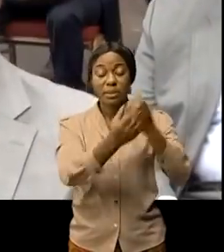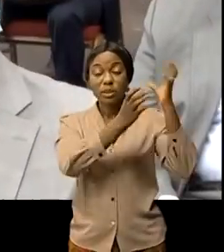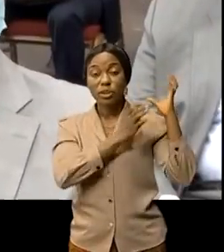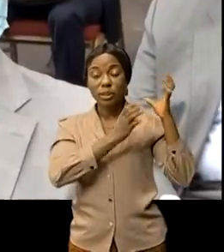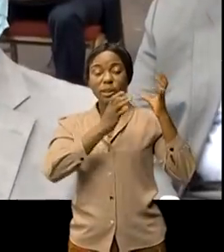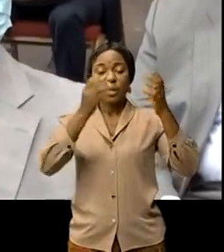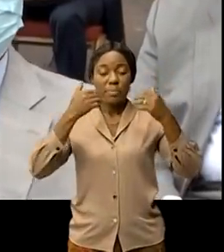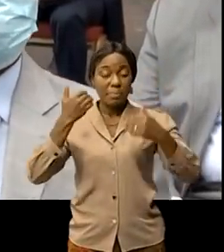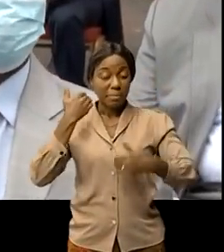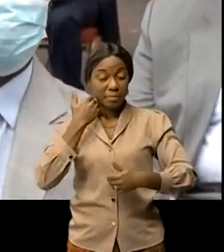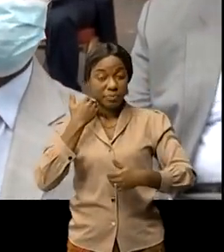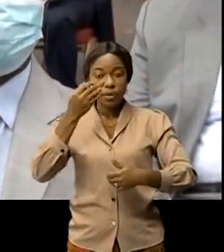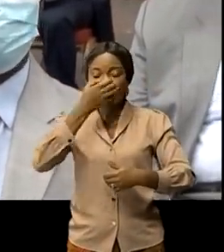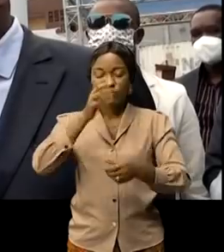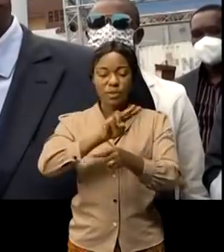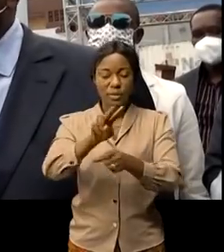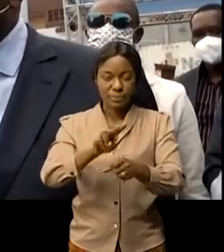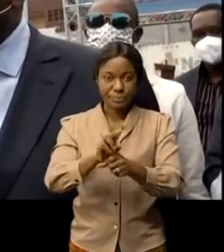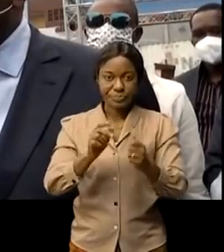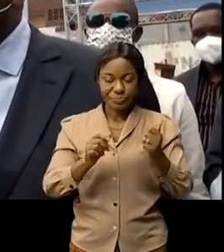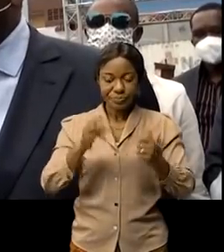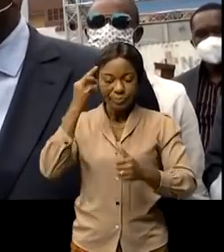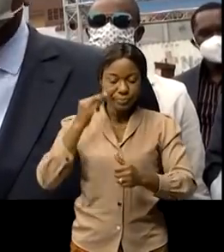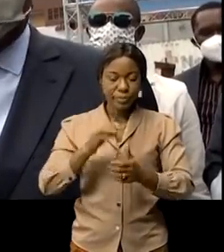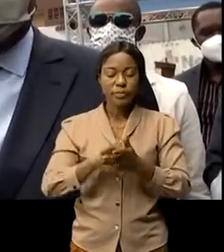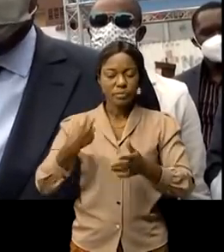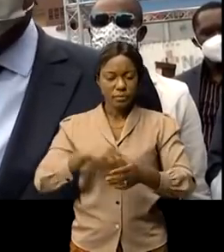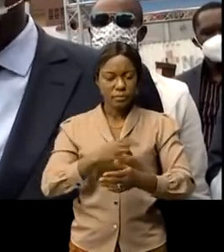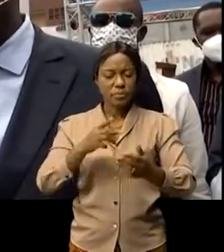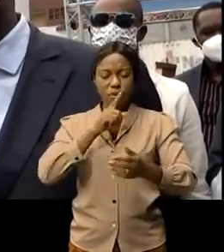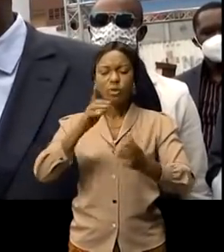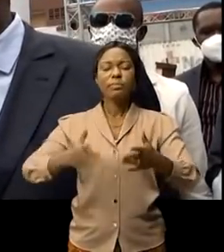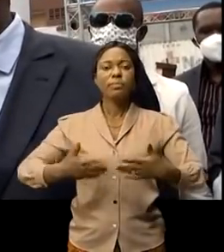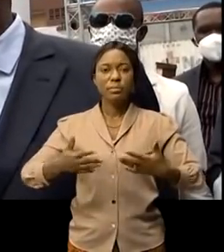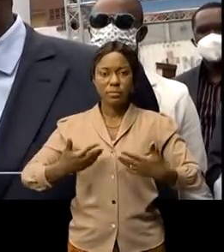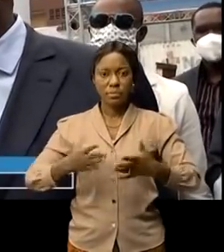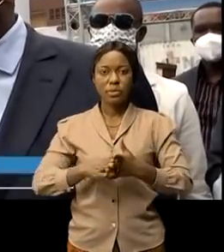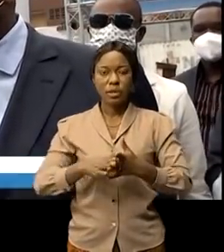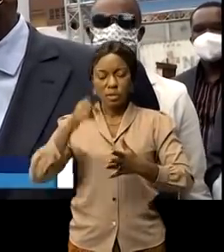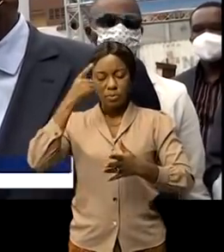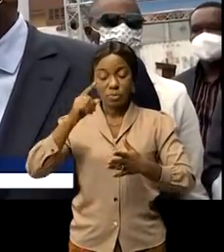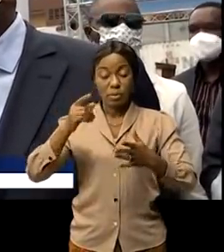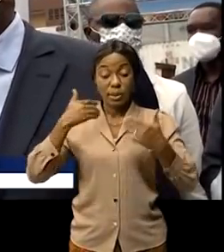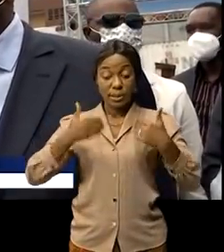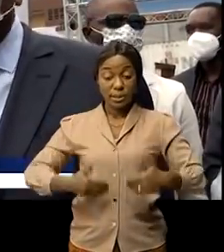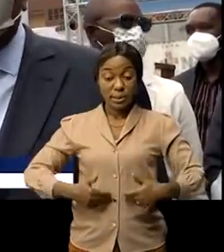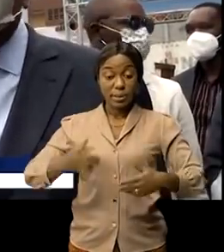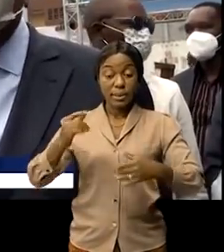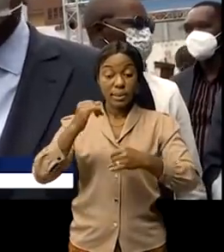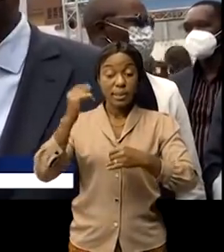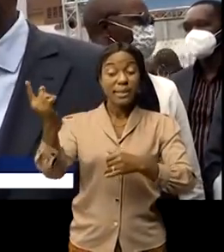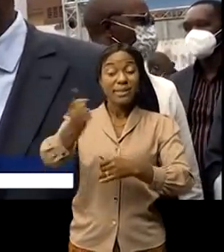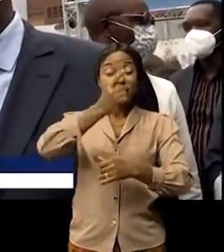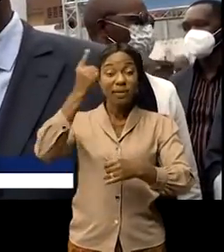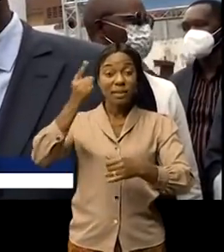du Covid-19 nous sommes heureux vous voyez que le représentant du chef de l'état en matière de santé universel est présent avec la vice